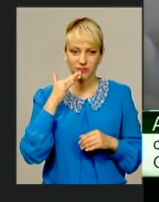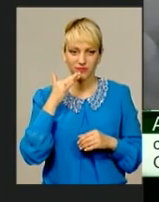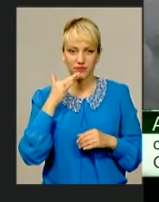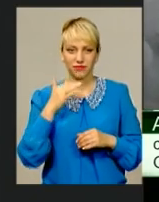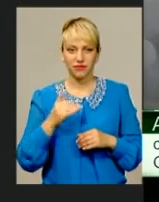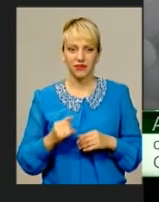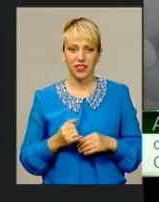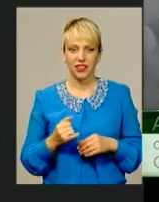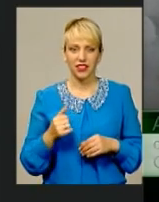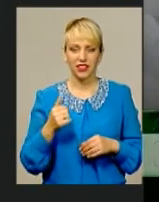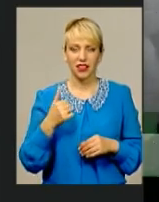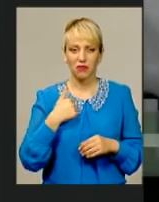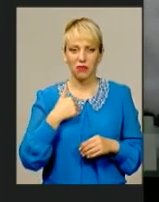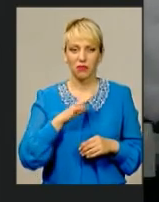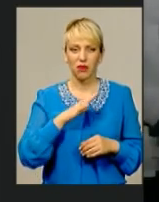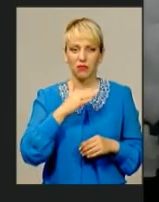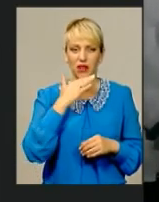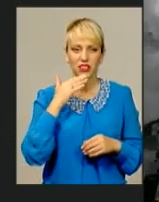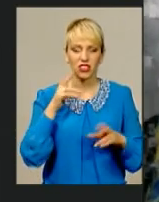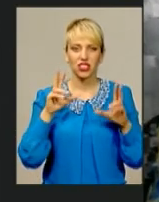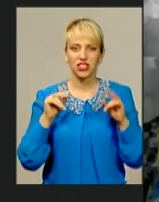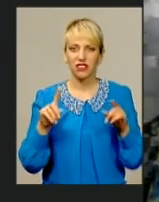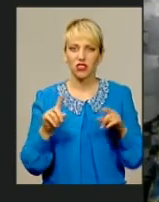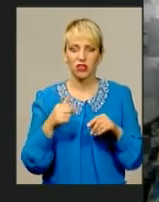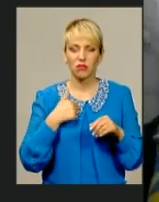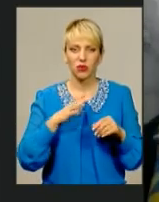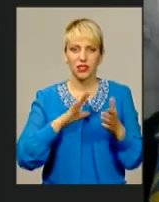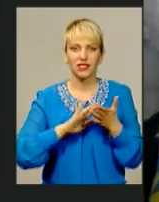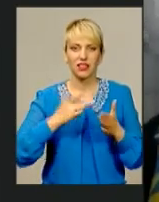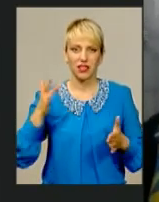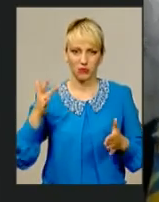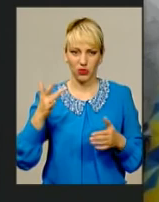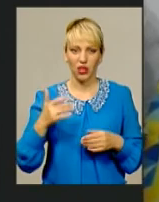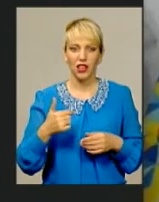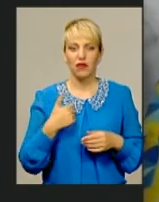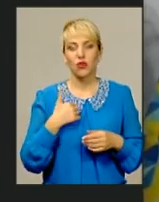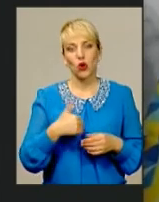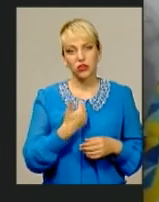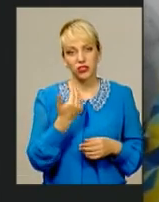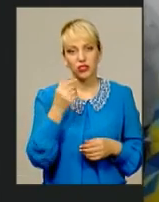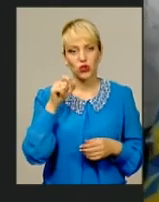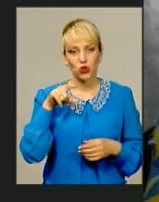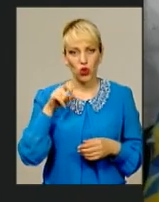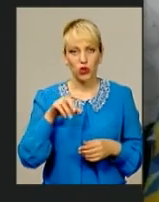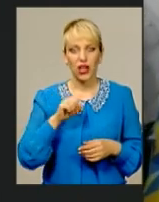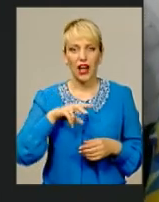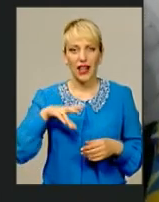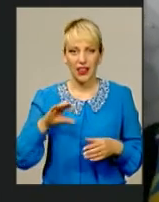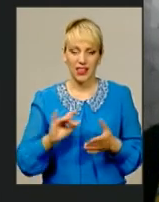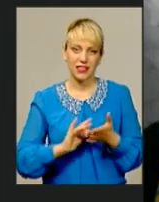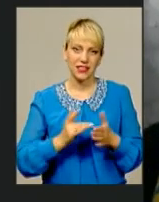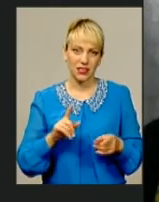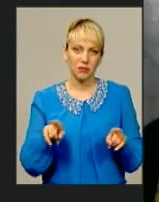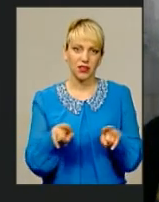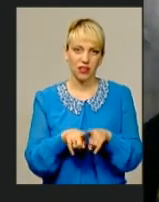насправді ми були дуже щасливі, що в нас було срібло. Звичайно, хотілося золота, але срібло нагороди було